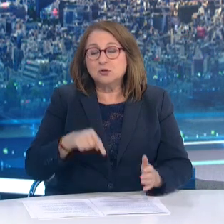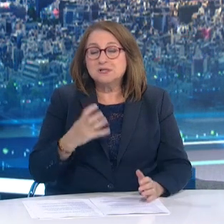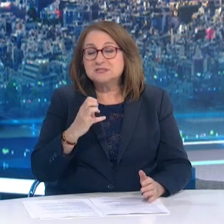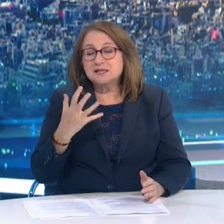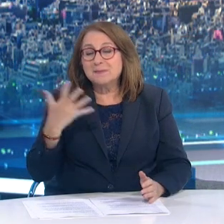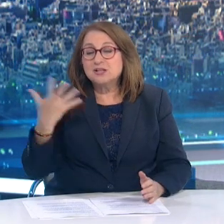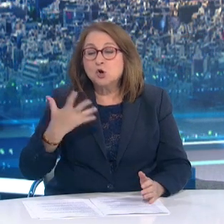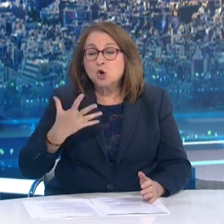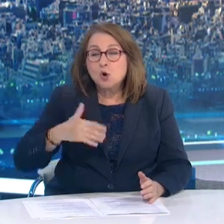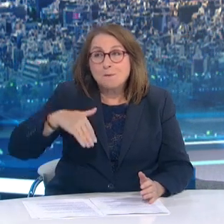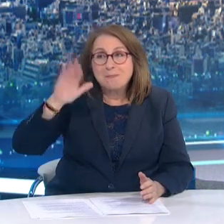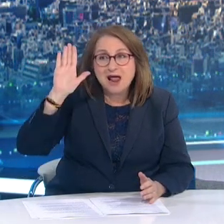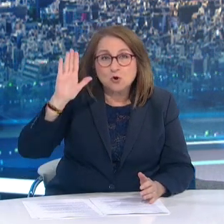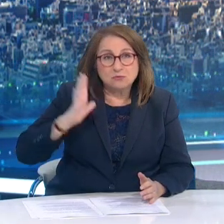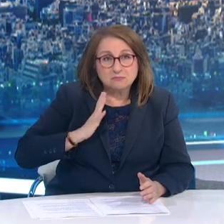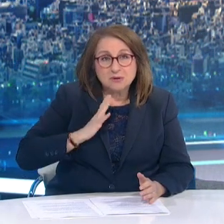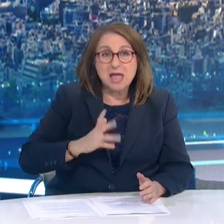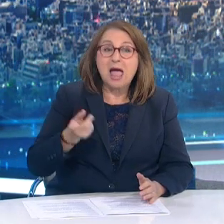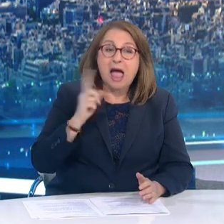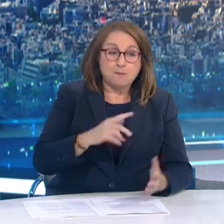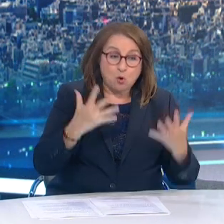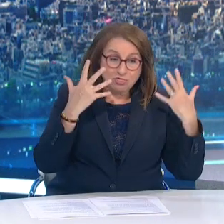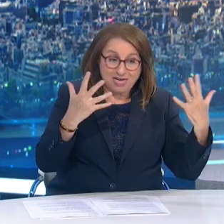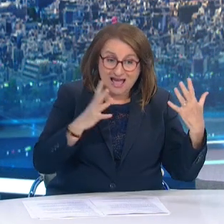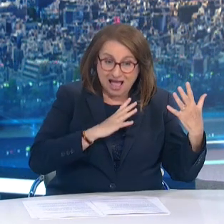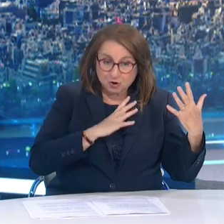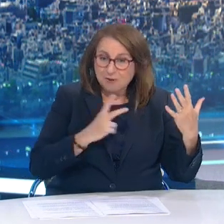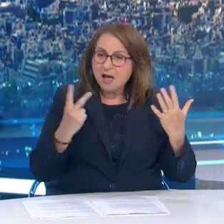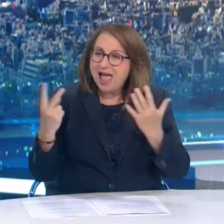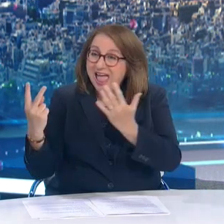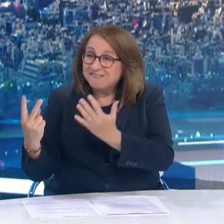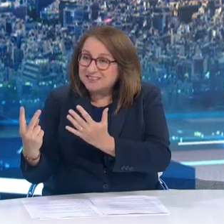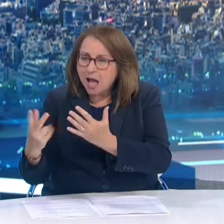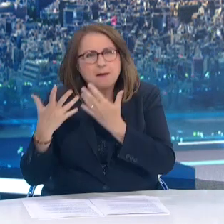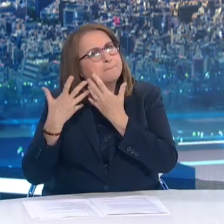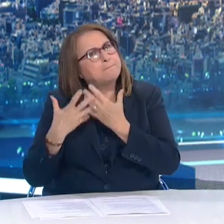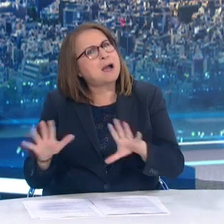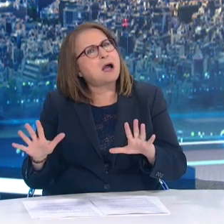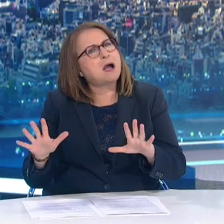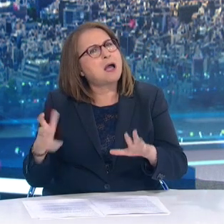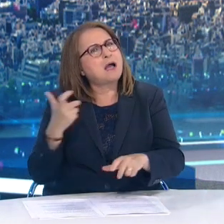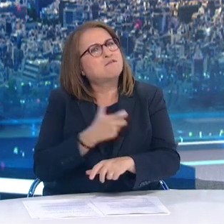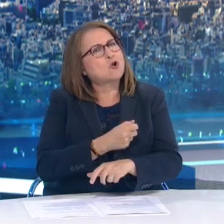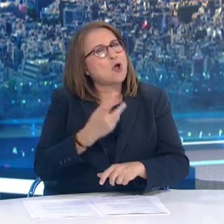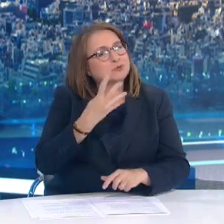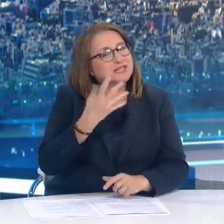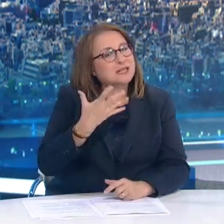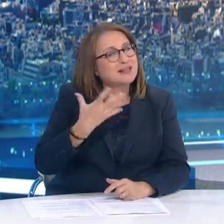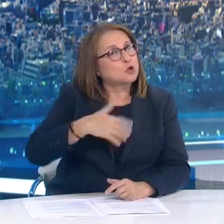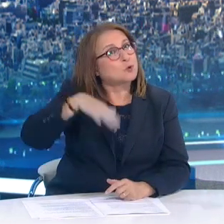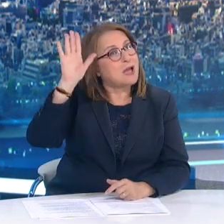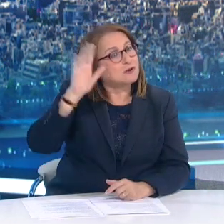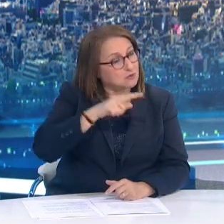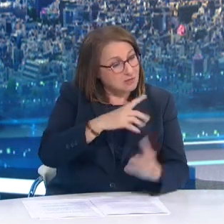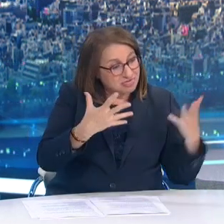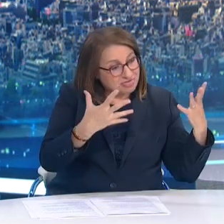Όπου 7 στους 10 είτε έχουν κάνει το εμβόλιο τους ή θα το κάνουν τις αμέσως επόμενες ημέρες Στις νεαρότερες